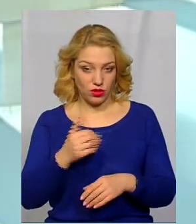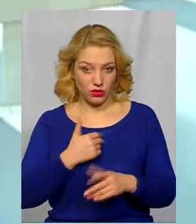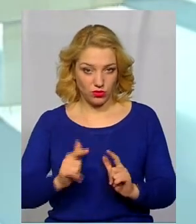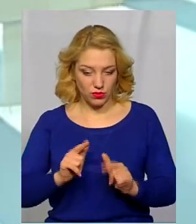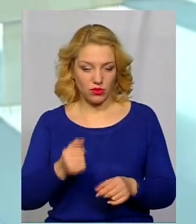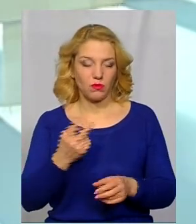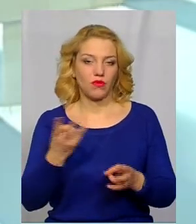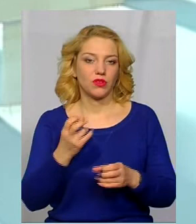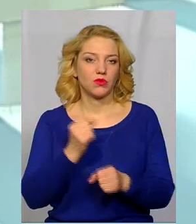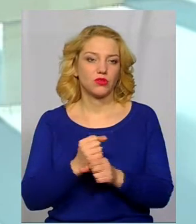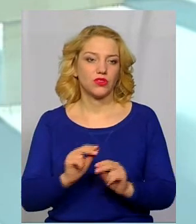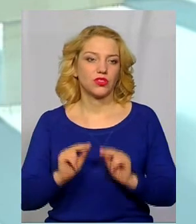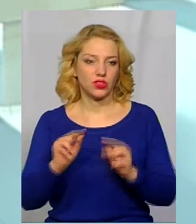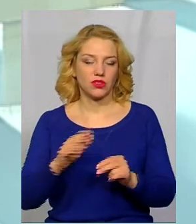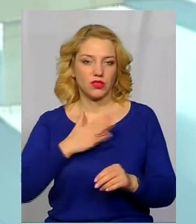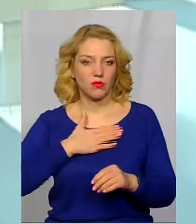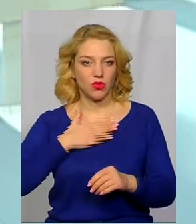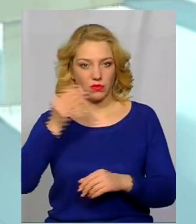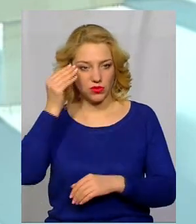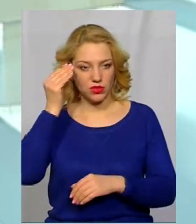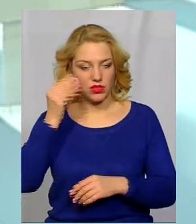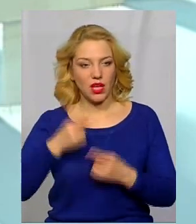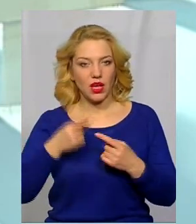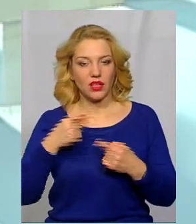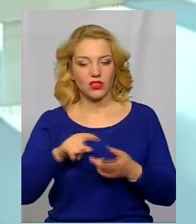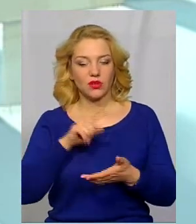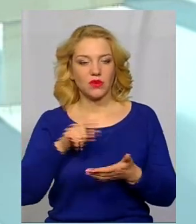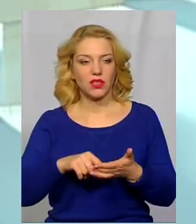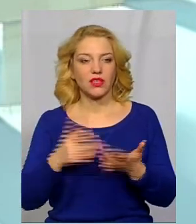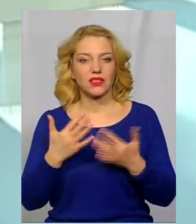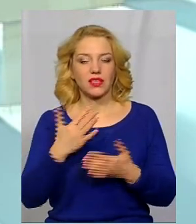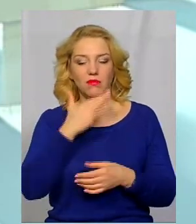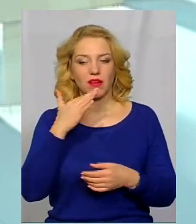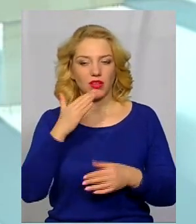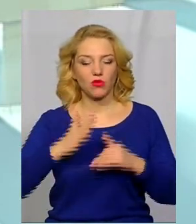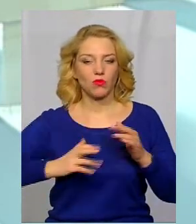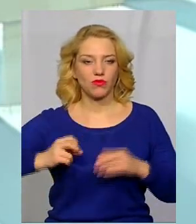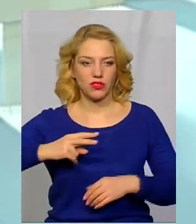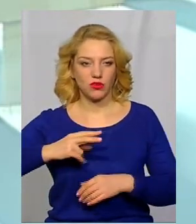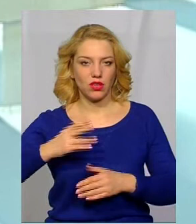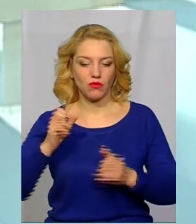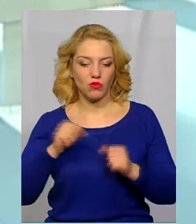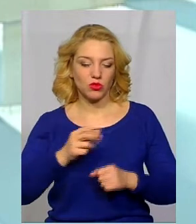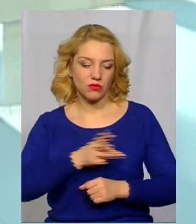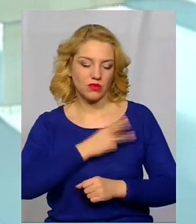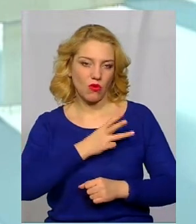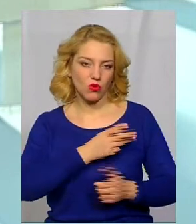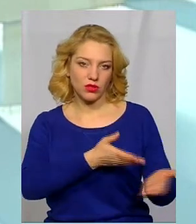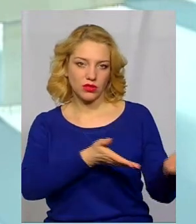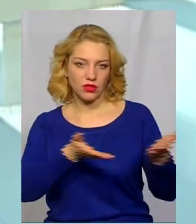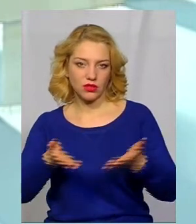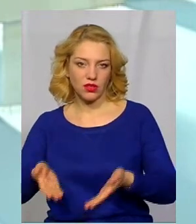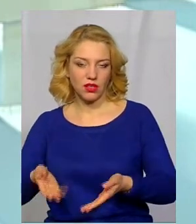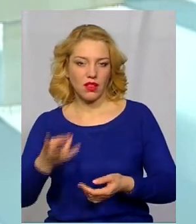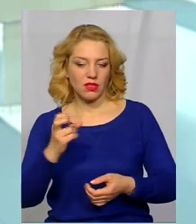точка зору і моя принципова позиція. Інше питання – скільки багато професіоналів ми можемо заохотити прийти на державну